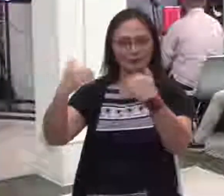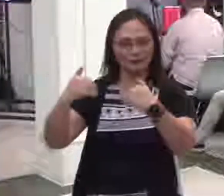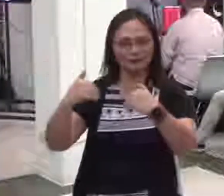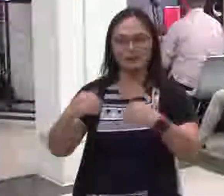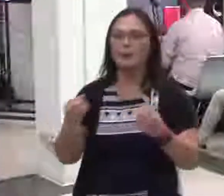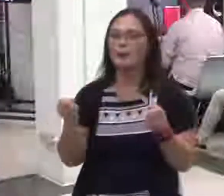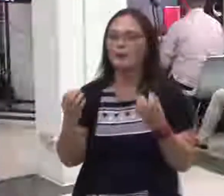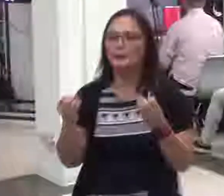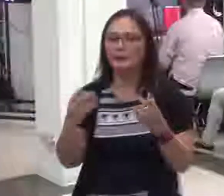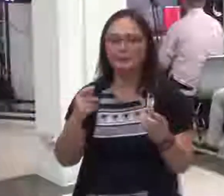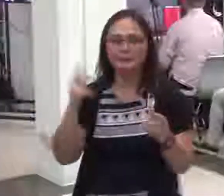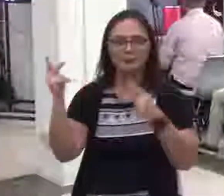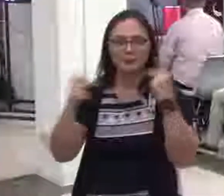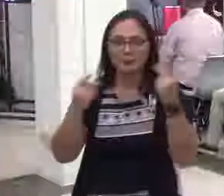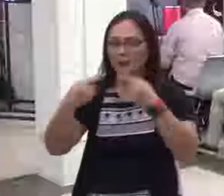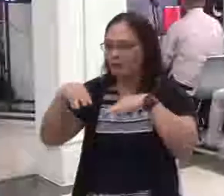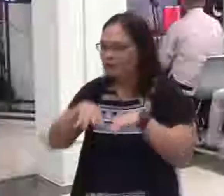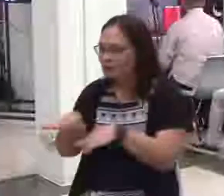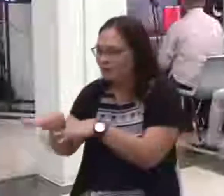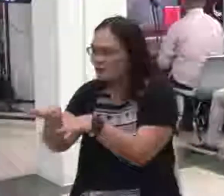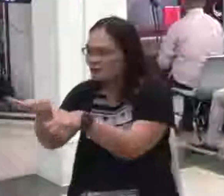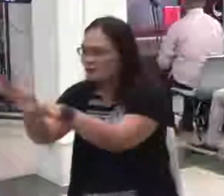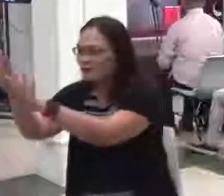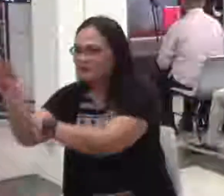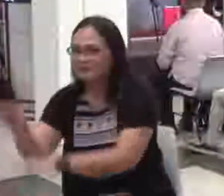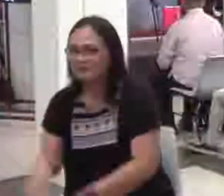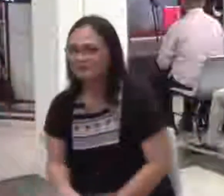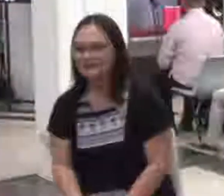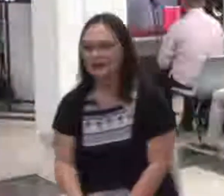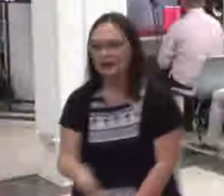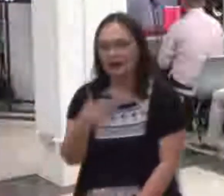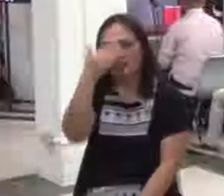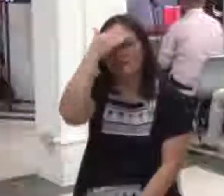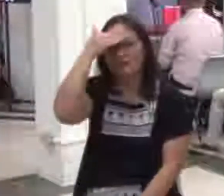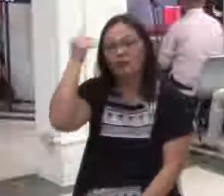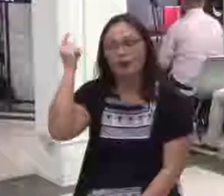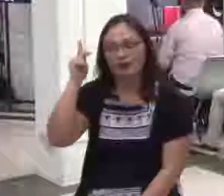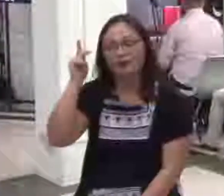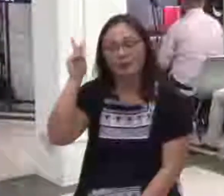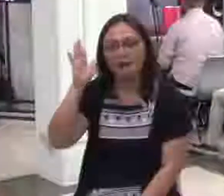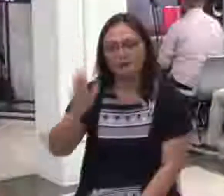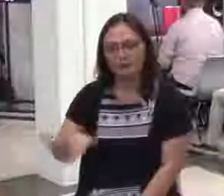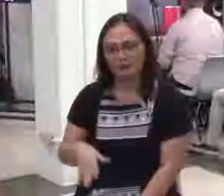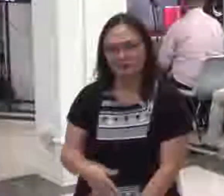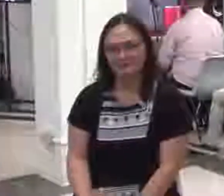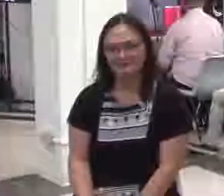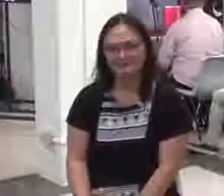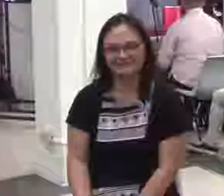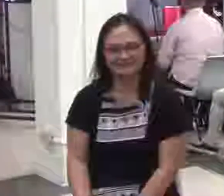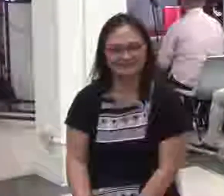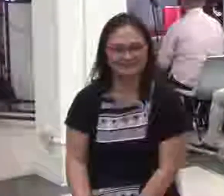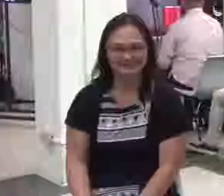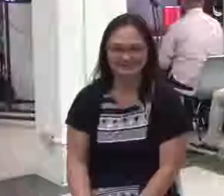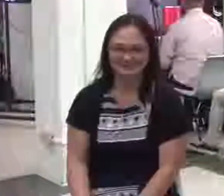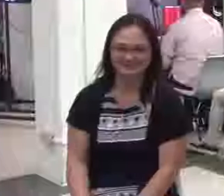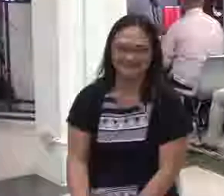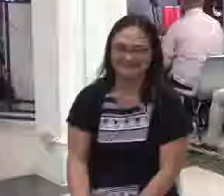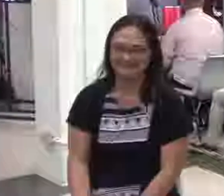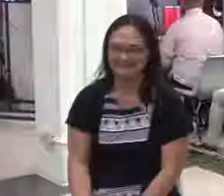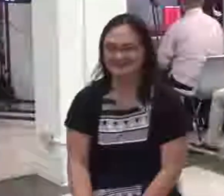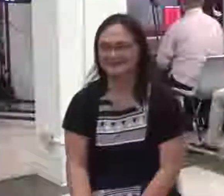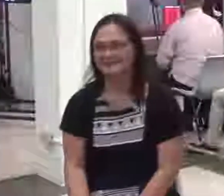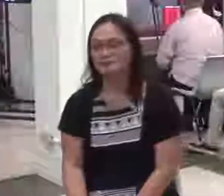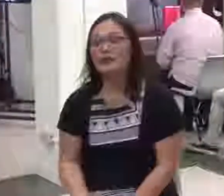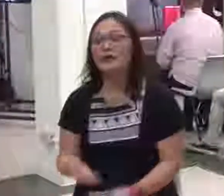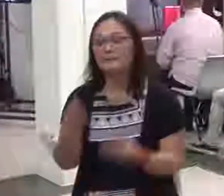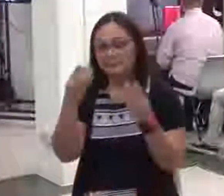-atacking nga ako nito ni Katu Nying tapos bibigyan ako ng award at ang kasama ko sa award si Katu Nying eh ini-interview